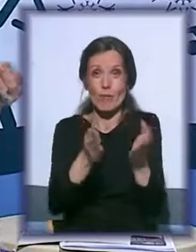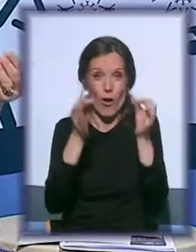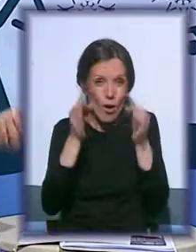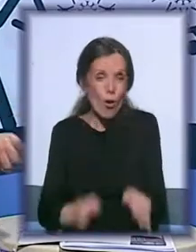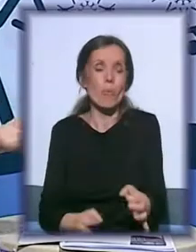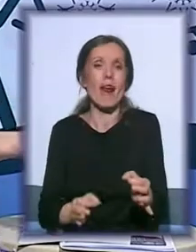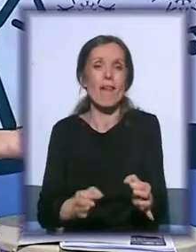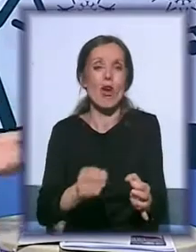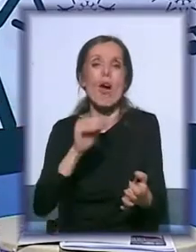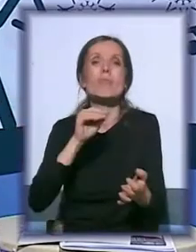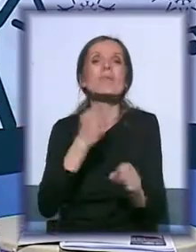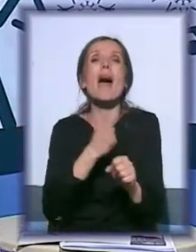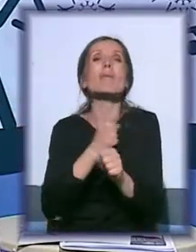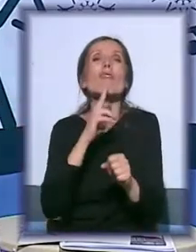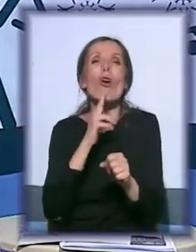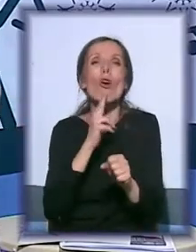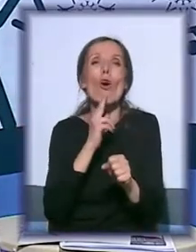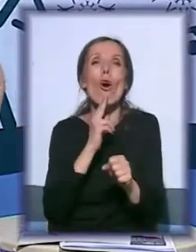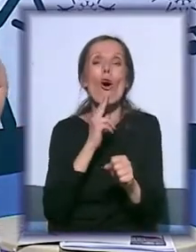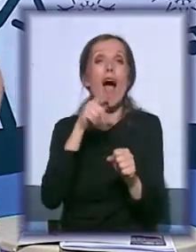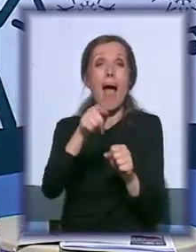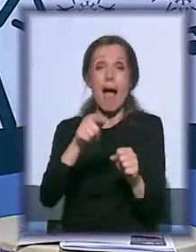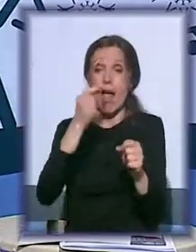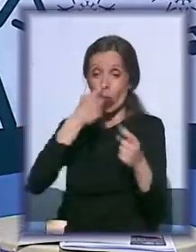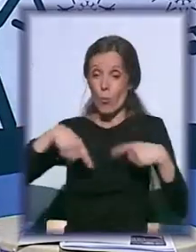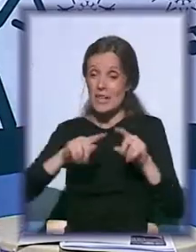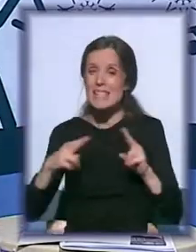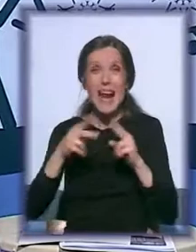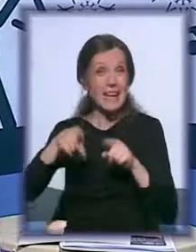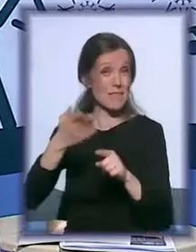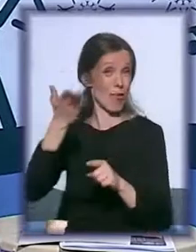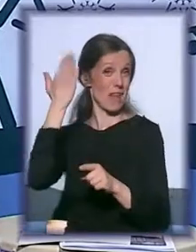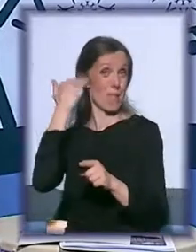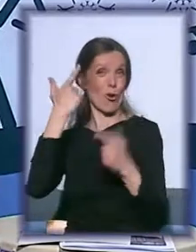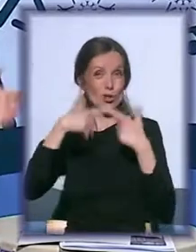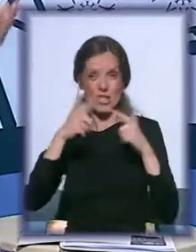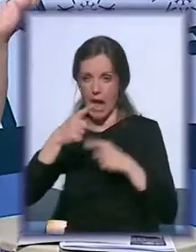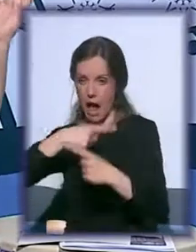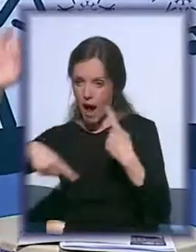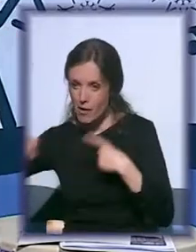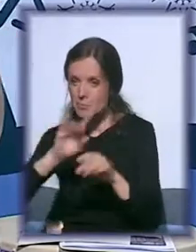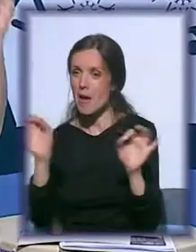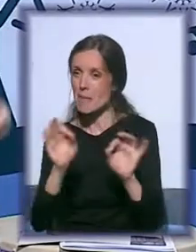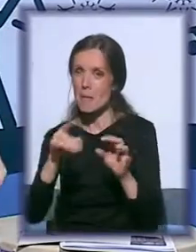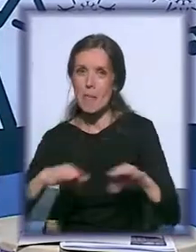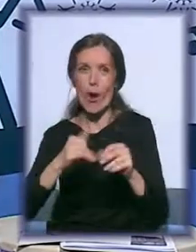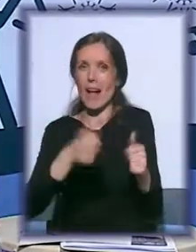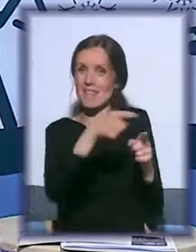nju su napravili ljudi koji su se sreli na četvrtom sajmu nevladinih organizacija ili udruženja, kako god zvali. Sajma